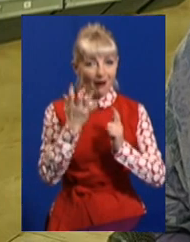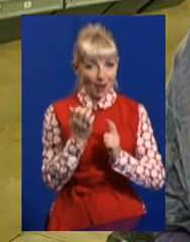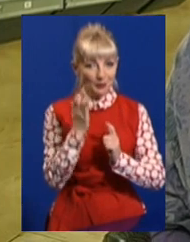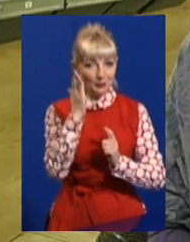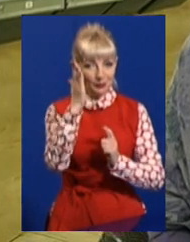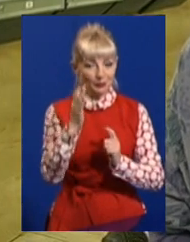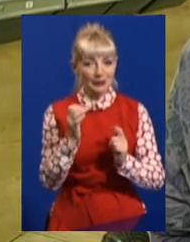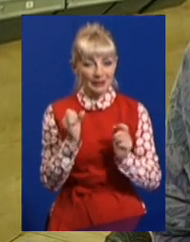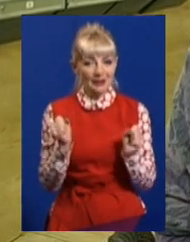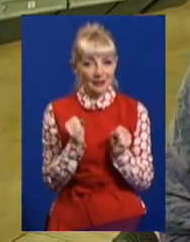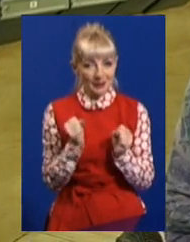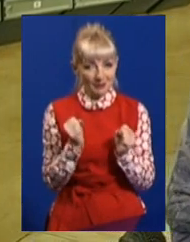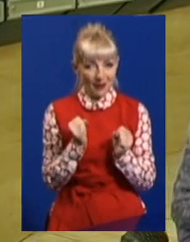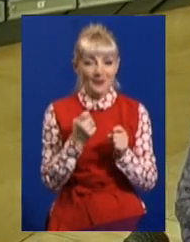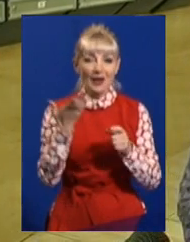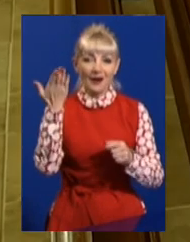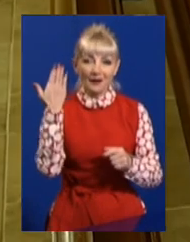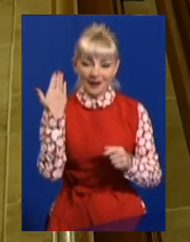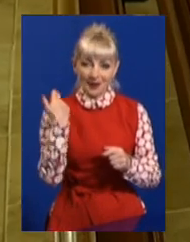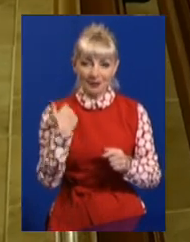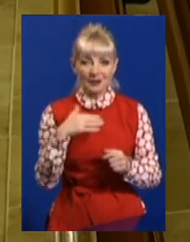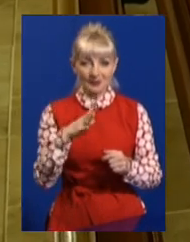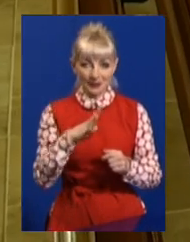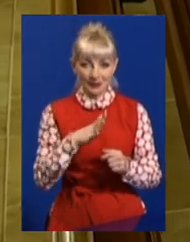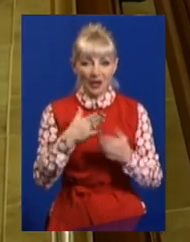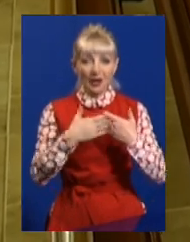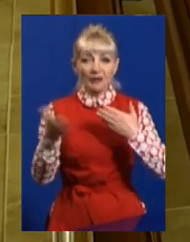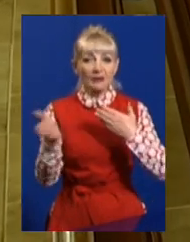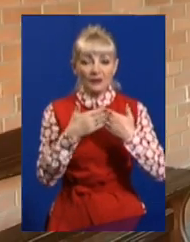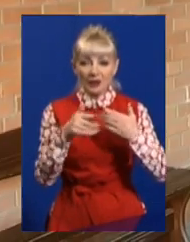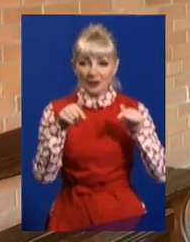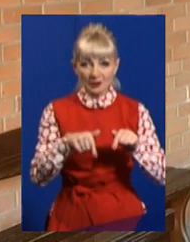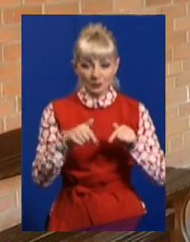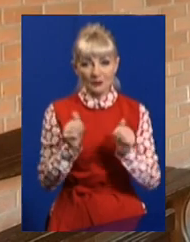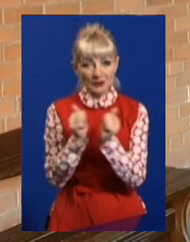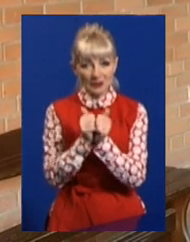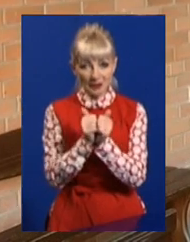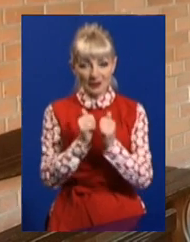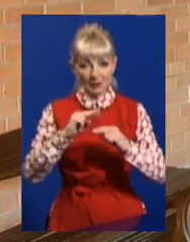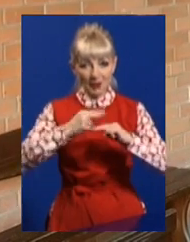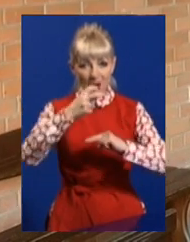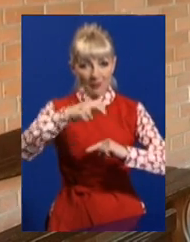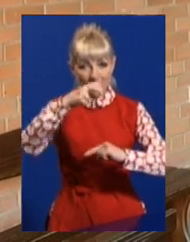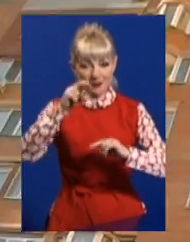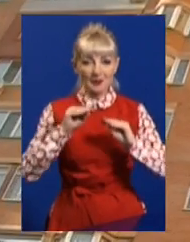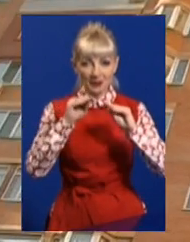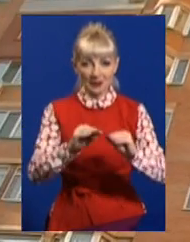Консьєршка Ірина розповідає, раніше було прохолодніше. Нові двері в цьому та сусідньому під'їздах поставили цьогоріч.